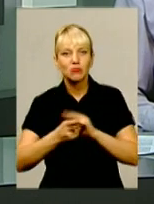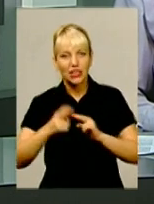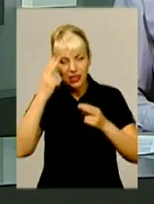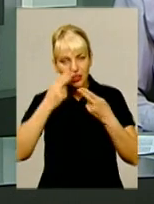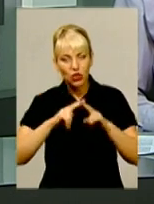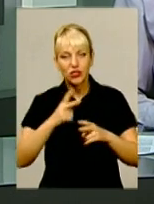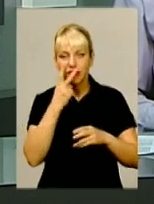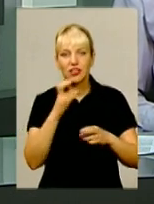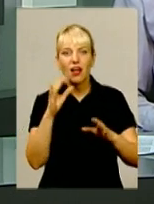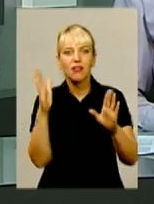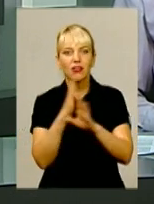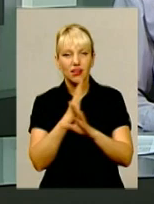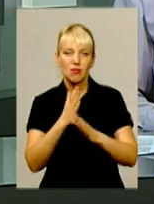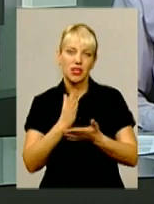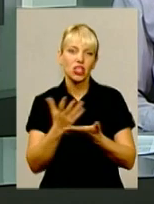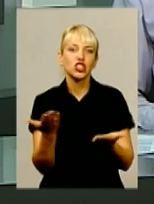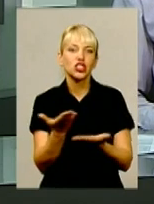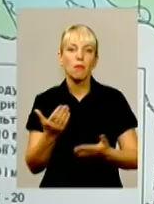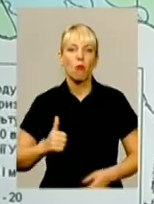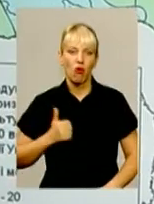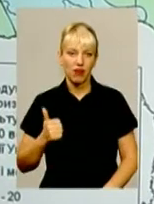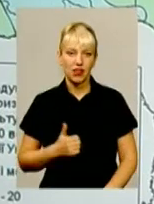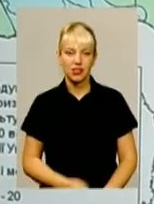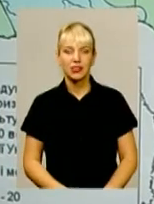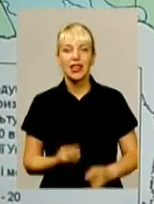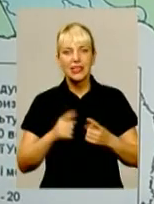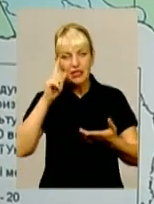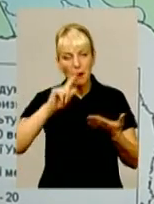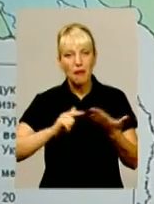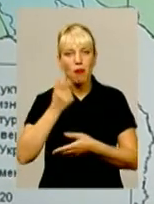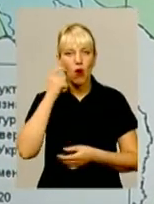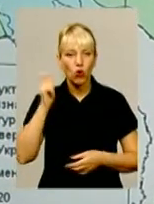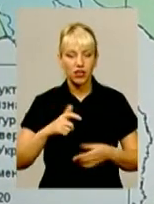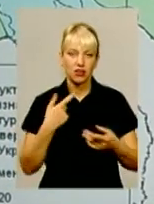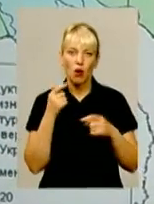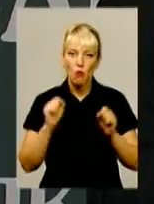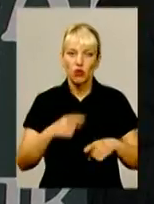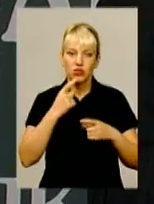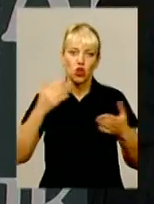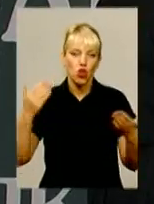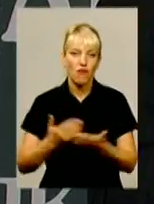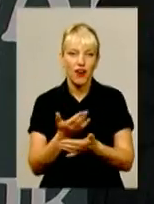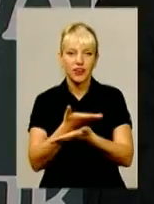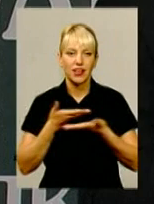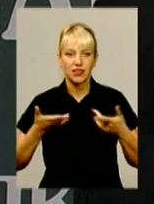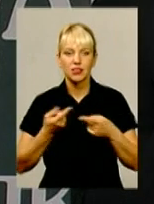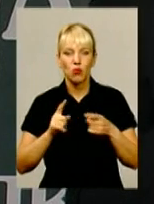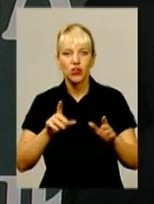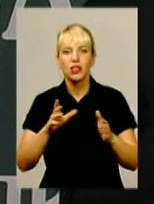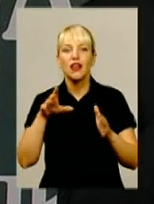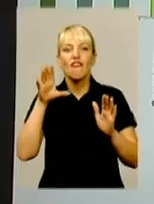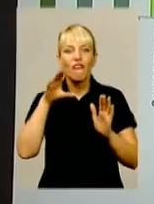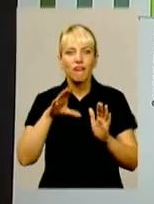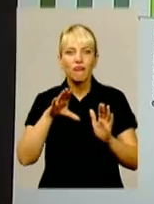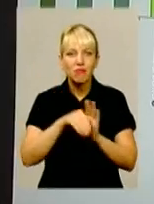клімату, і мають чим похвалитися. Це мапа України, можна сказати, геть нова для нас, бо на ній вміст вологи в